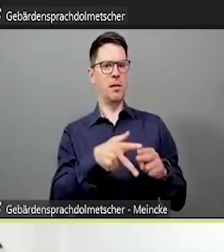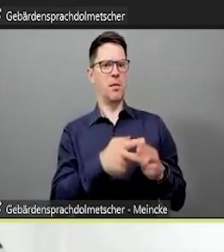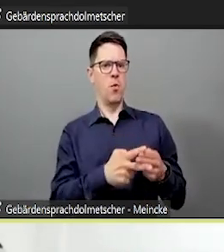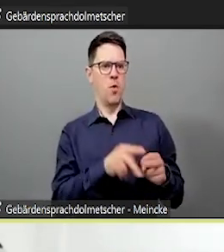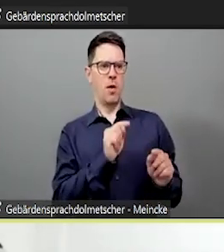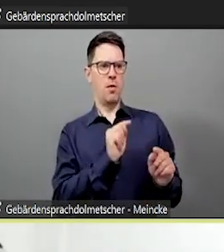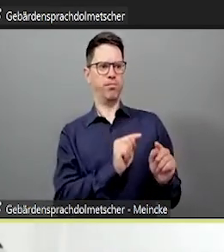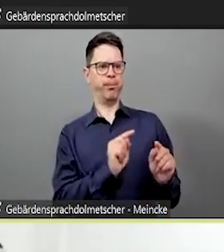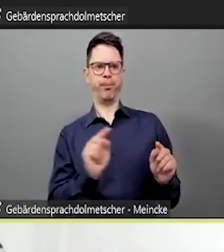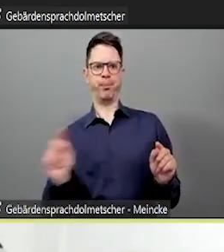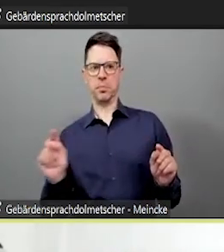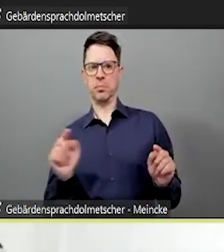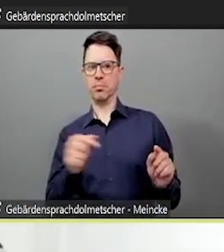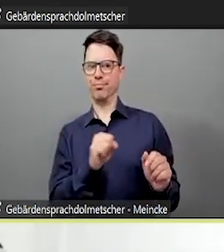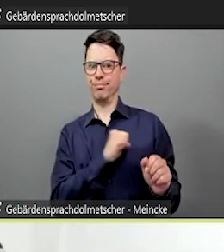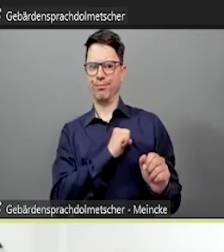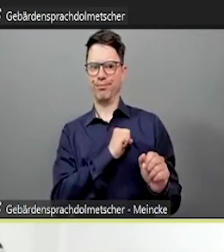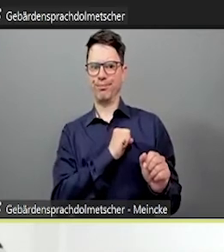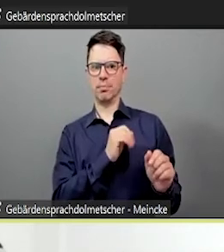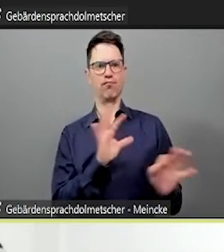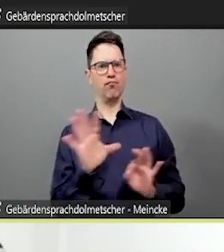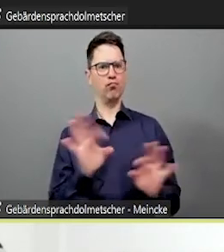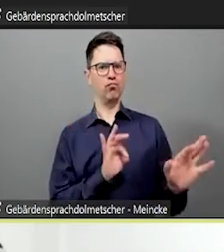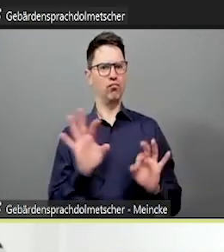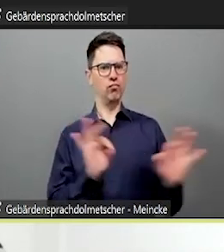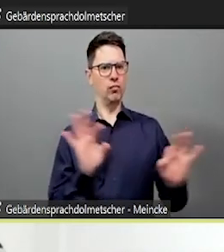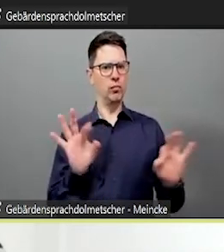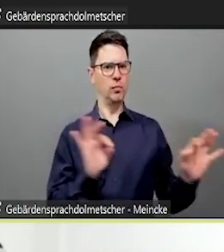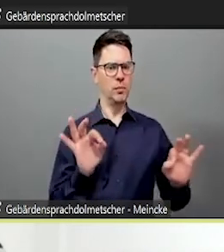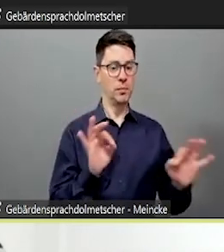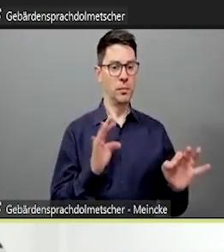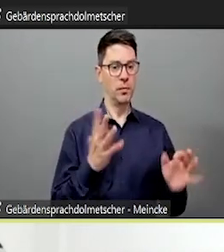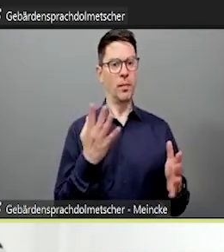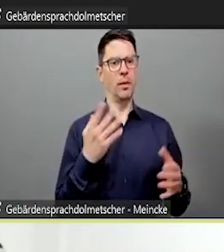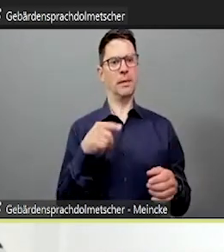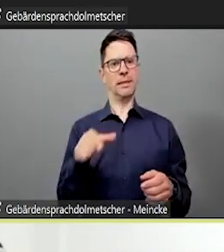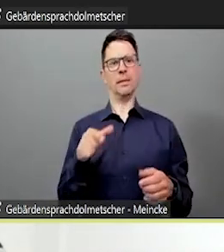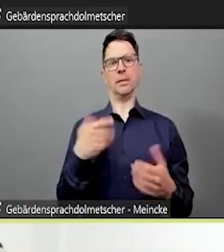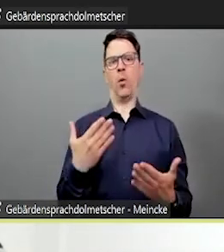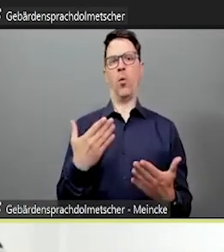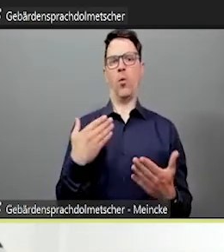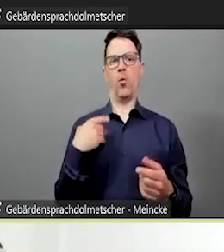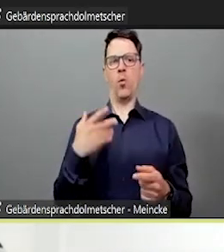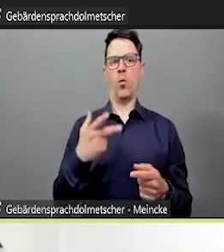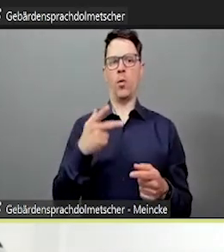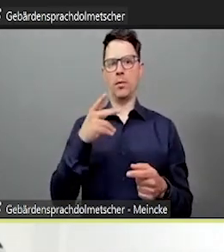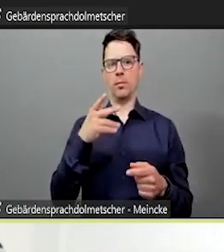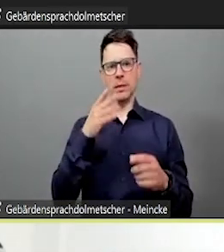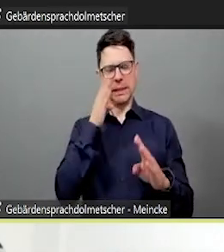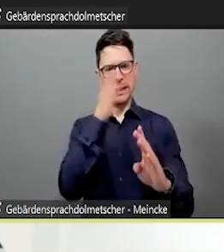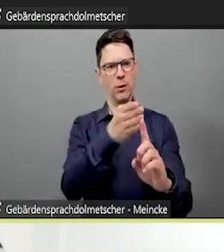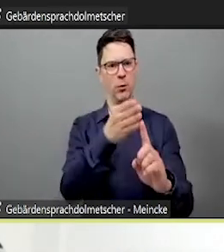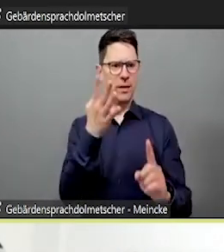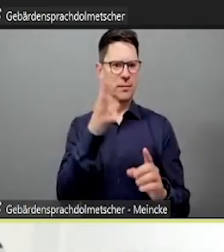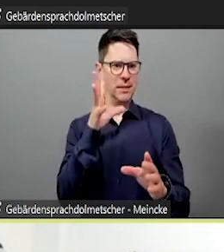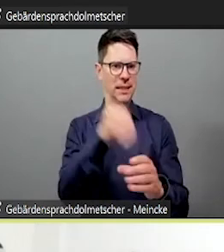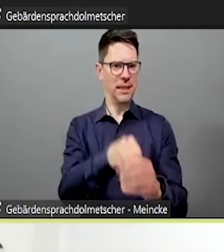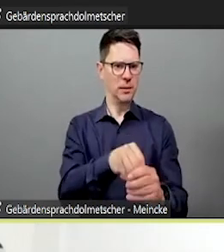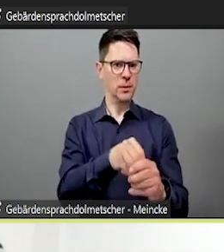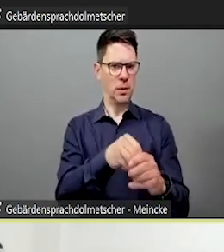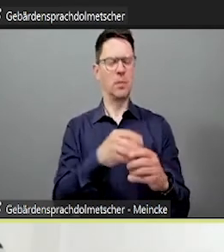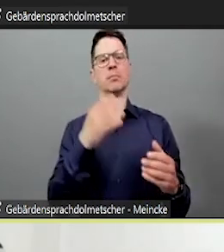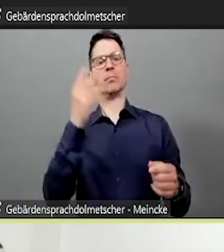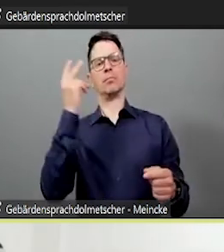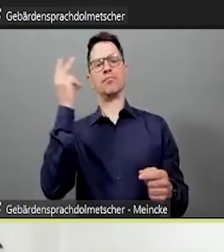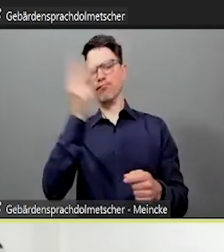Ich weiß nicht, wie gut das bei Ihnen funktioniert. Ich habe ein bisschen die Erfahrung gemacht, dass es da mehrere Probleme gibt. Zum einen ist